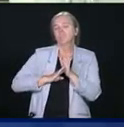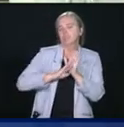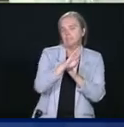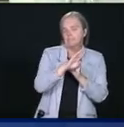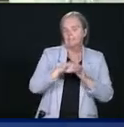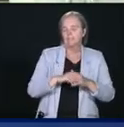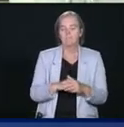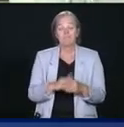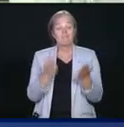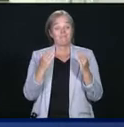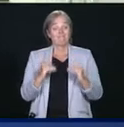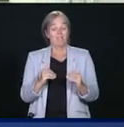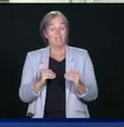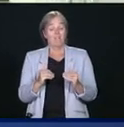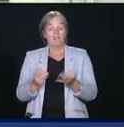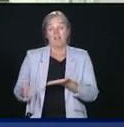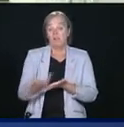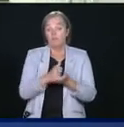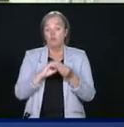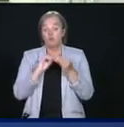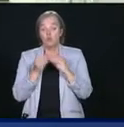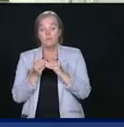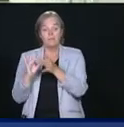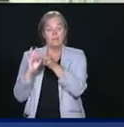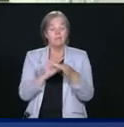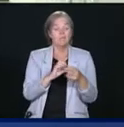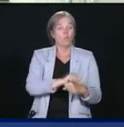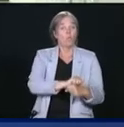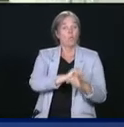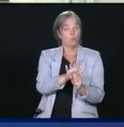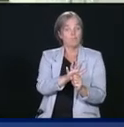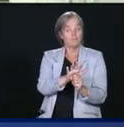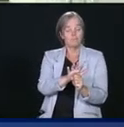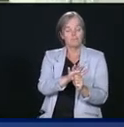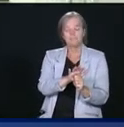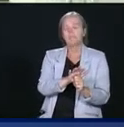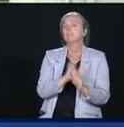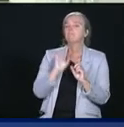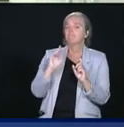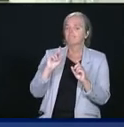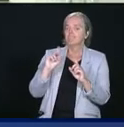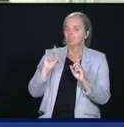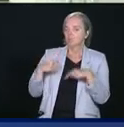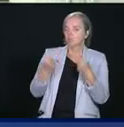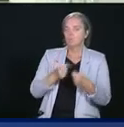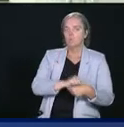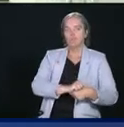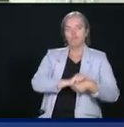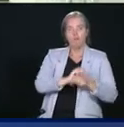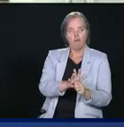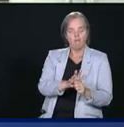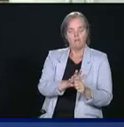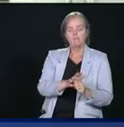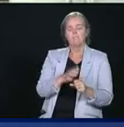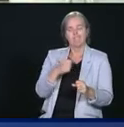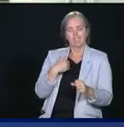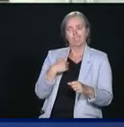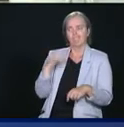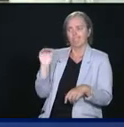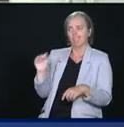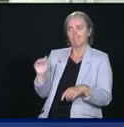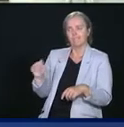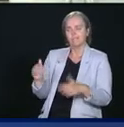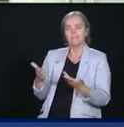aux données liées à la COVID-19, nous travaillons avec les provinces depuis le tout début pour tenter d'obtenir une meilleure granularité, de meilleurs détails